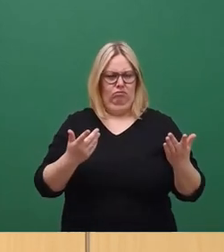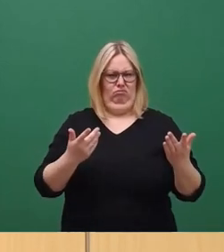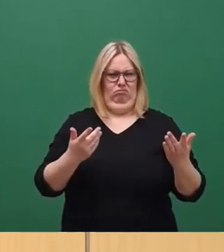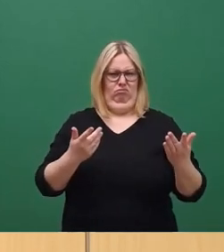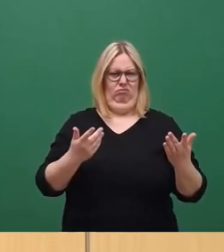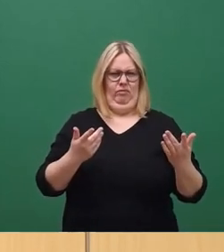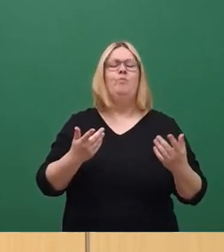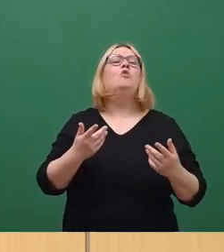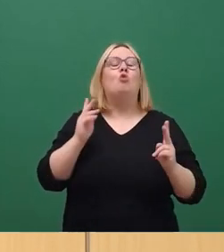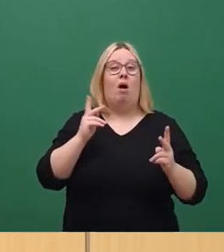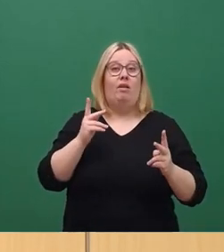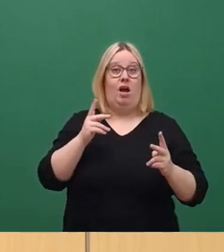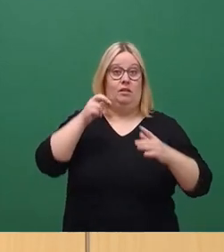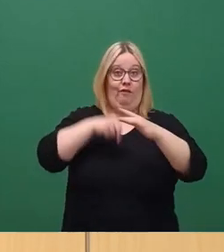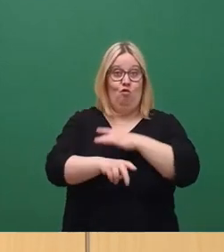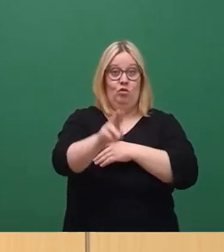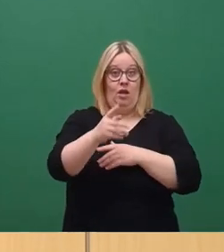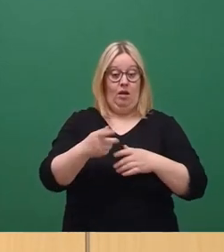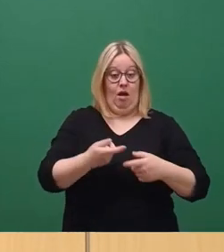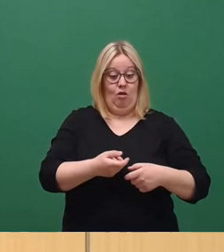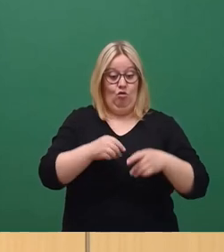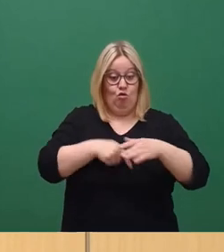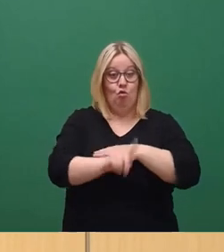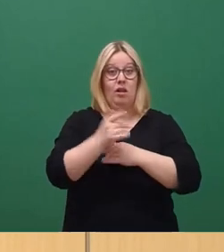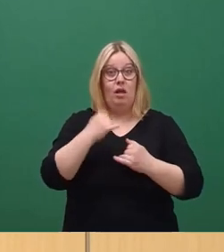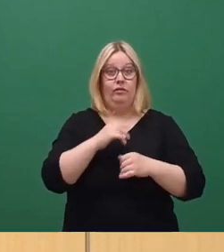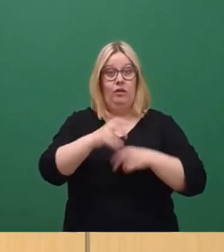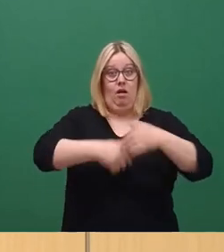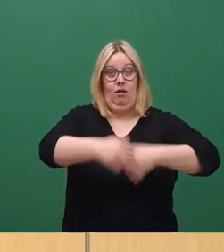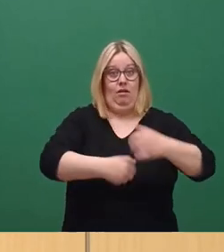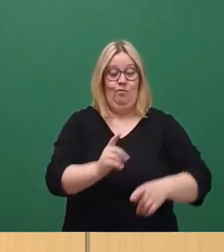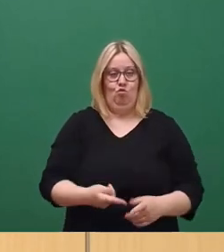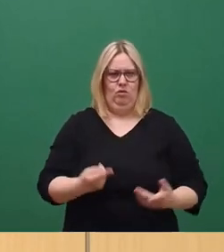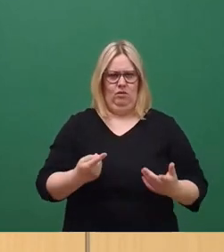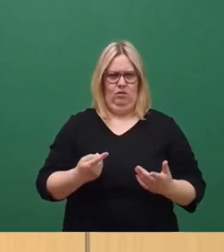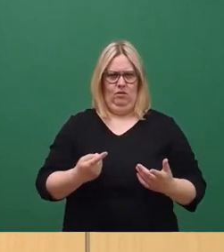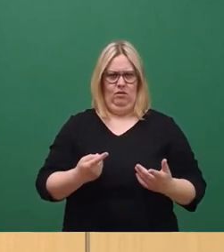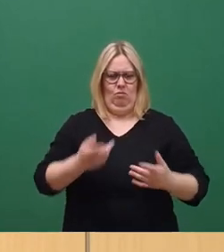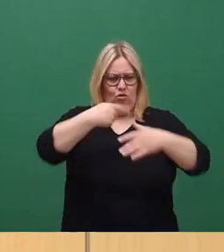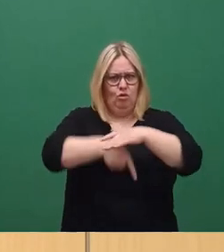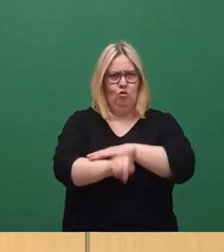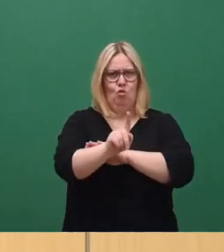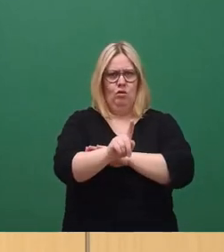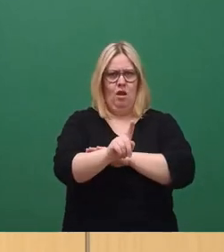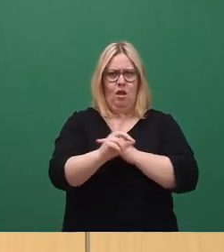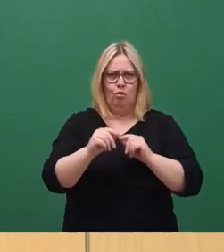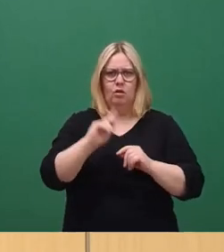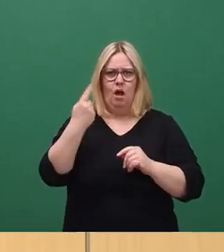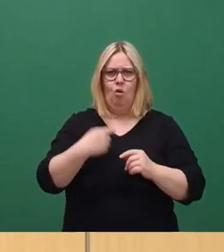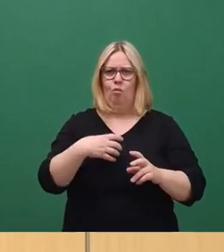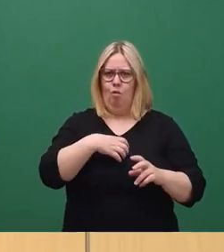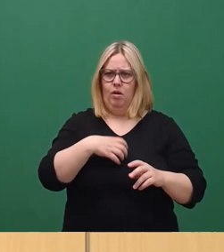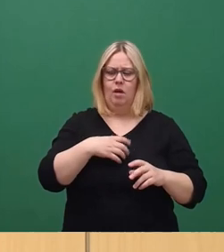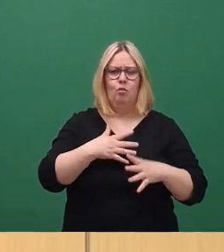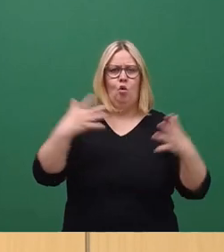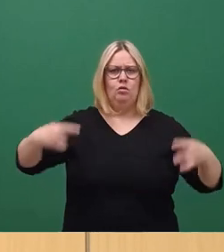Fußgängertunnel müssten jetzt eigentlich im Sinne dieses Ensembles wiederhergestellt werden. Die Wiederherstellung dieses Fußgängertunnel wäre gleichbedeutend mit der Zementierung der Großen